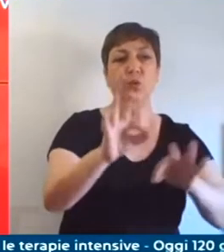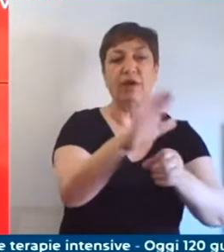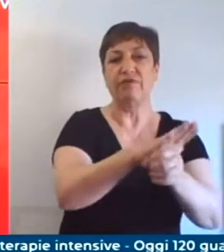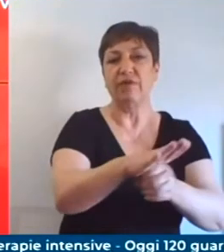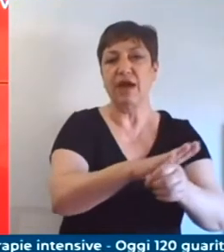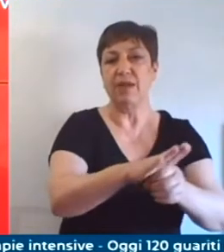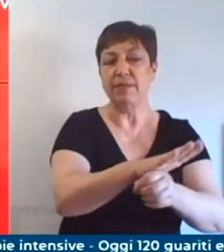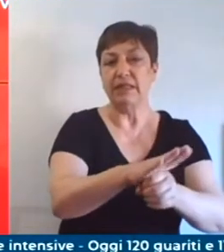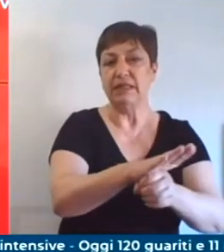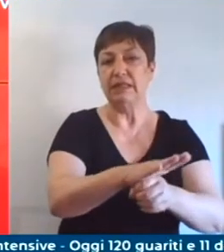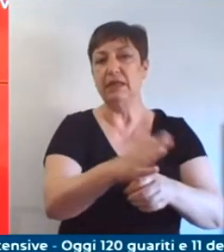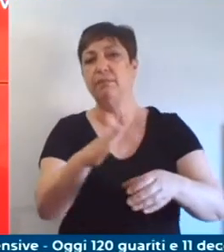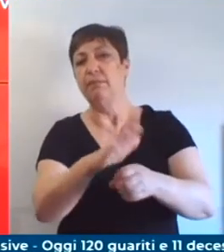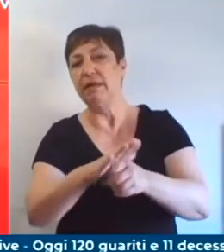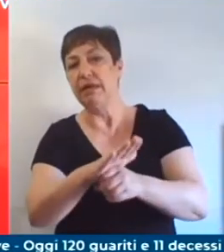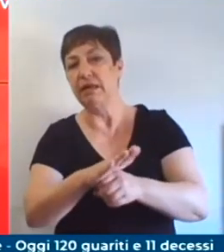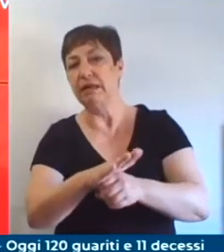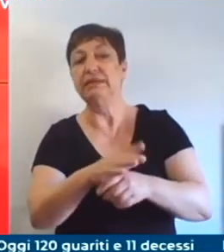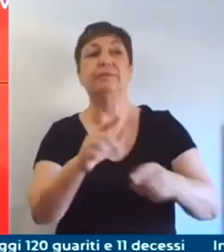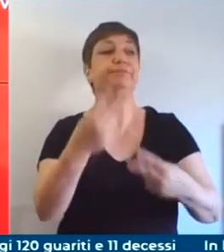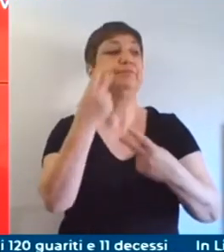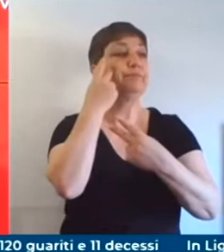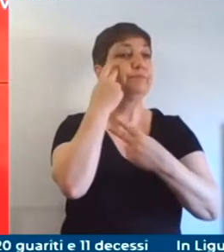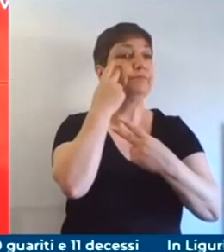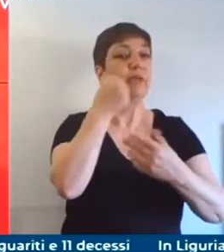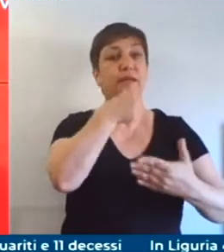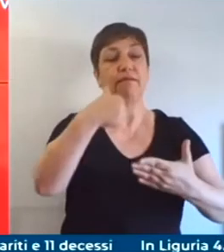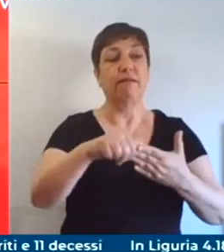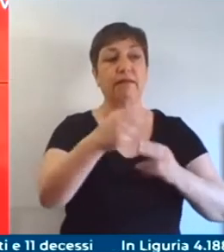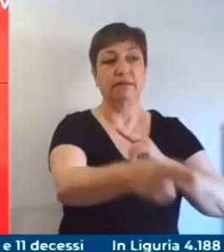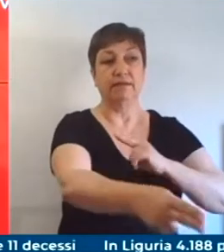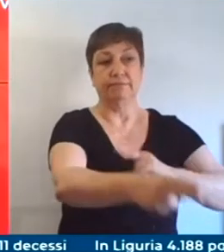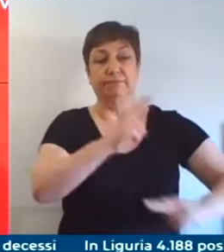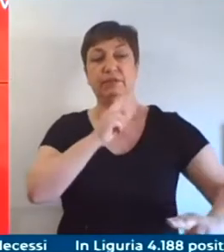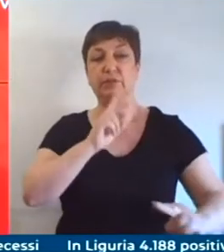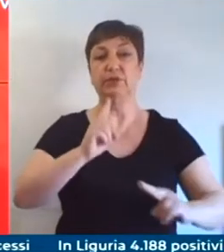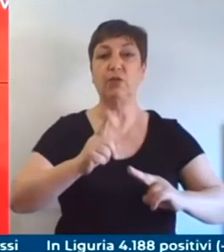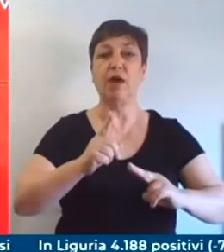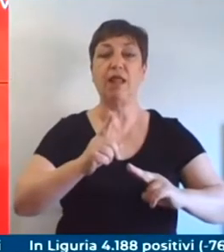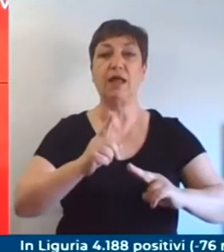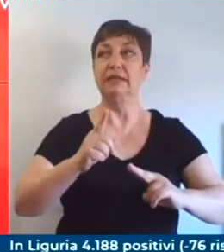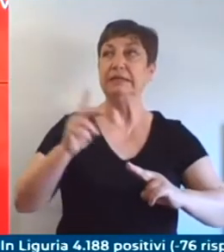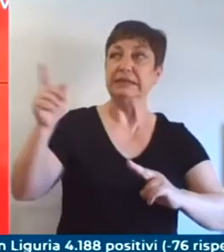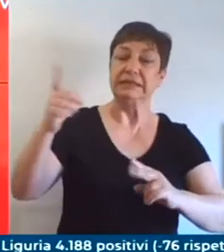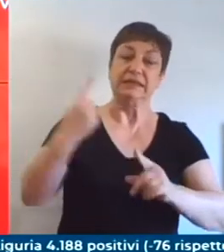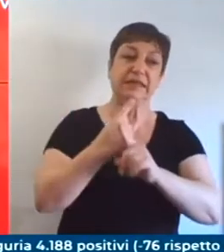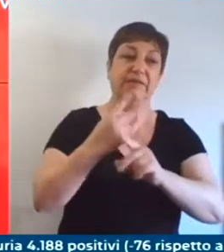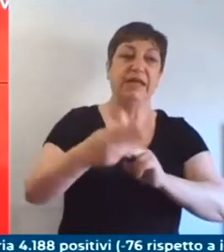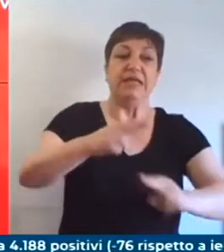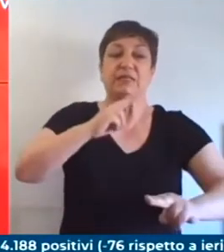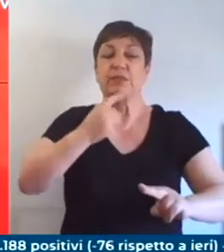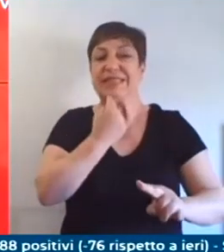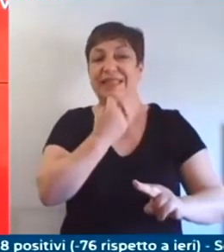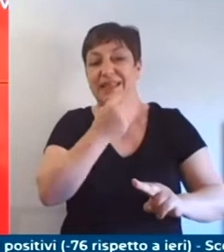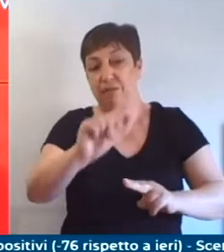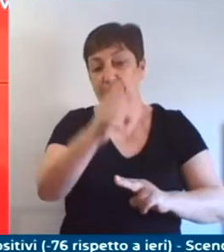appena questa lettera ci sarà riscontrata di cui abbiamo mandato copie anche alle prefetture interessate sia sul lato della nostra regione sia sul